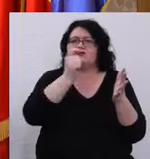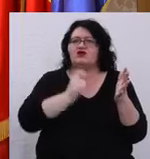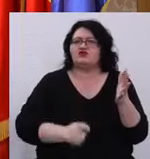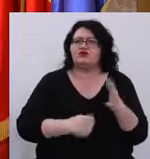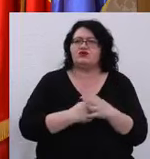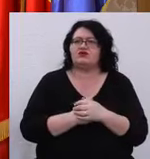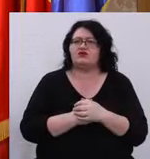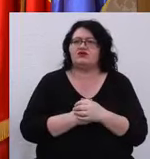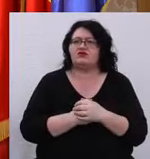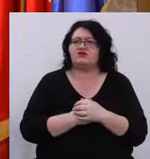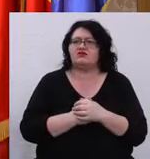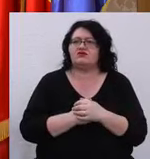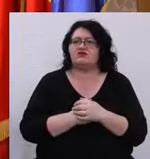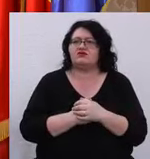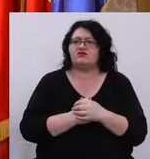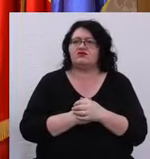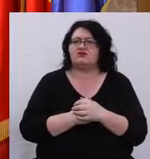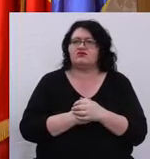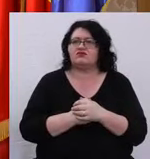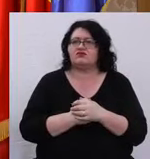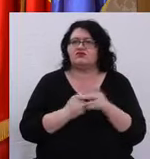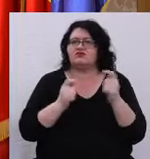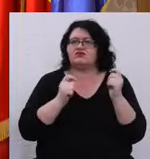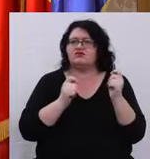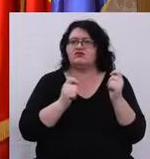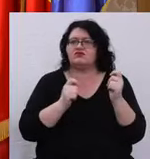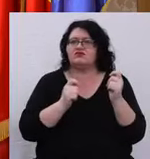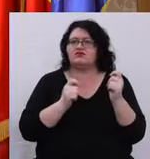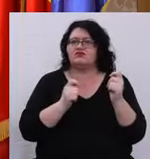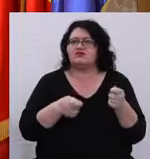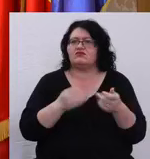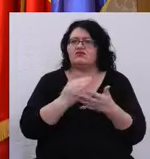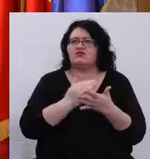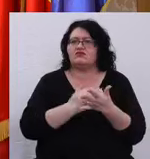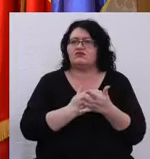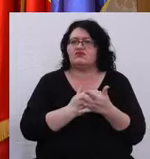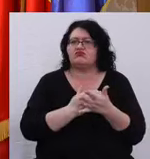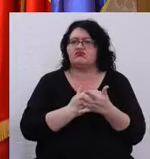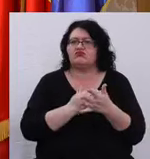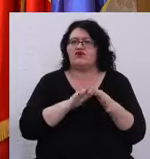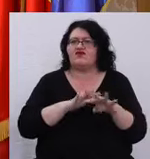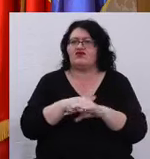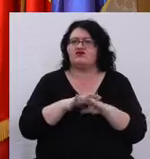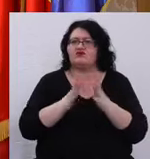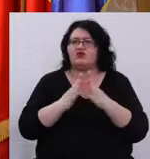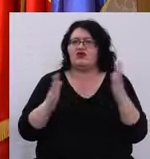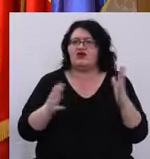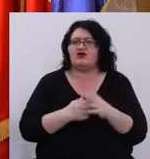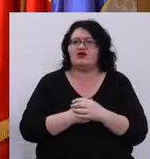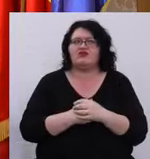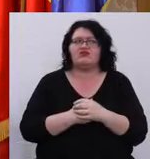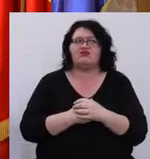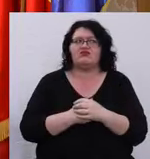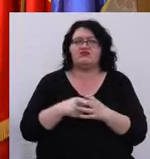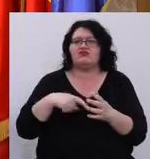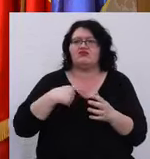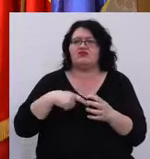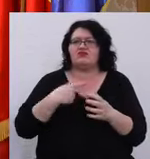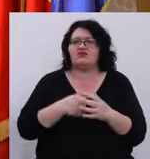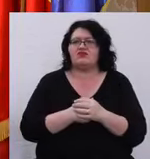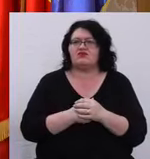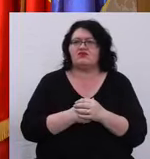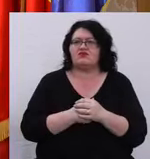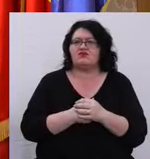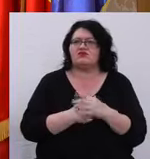depus pe axa Programului Operațional de Infrastructură Mare este un